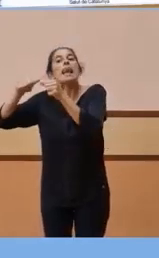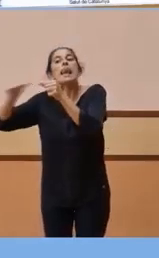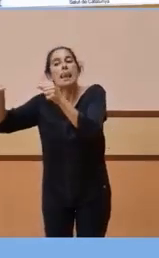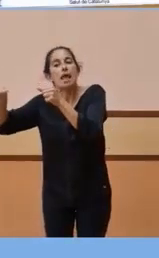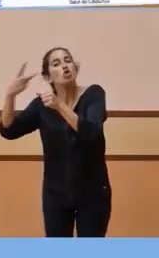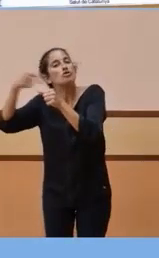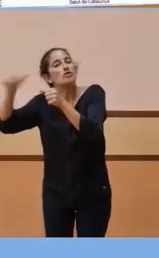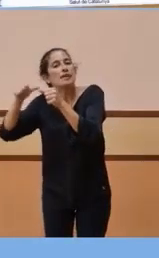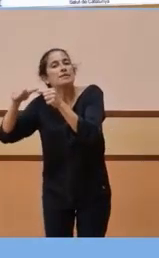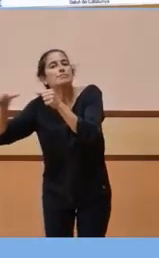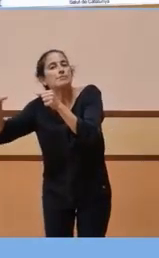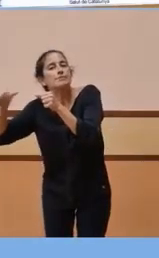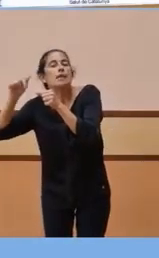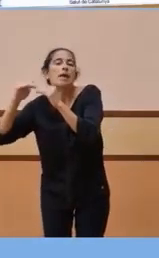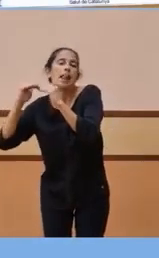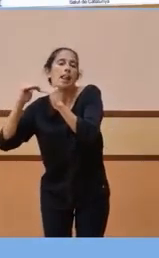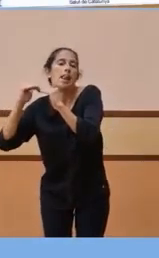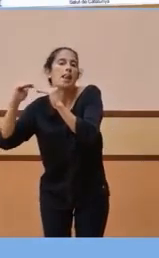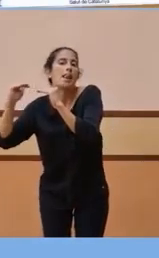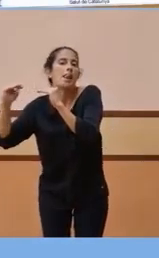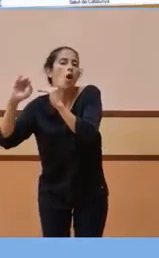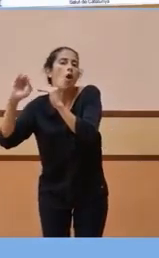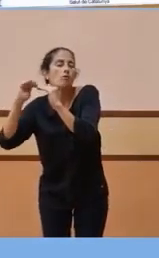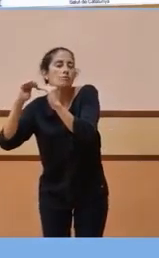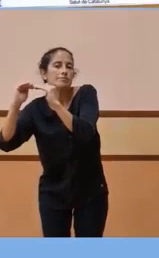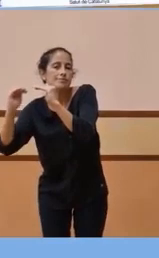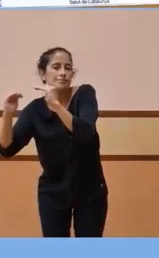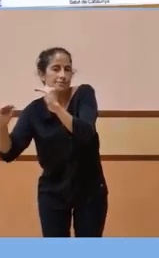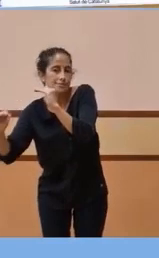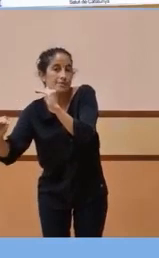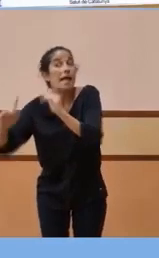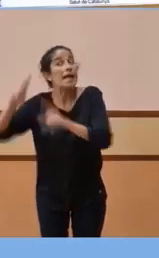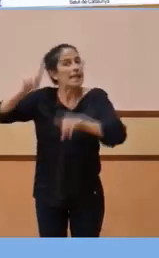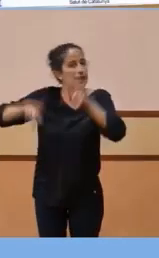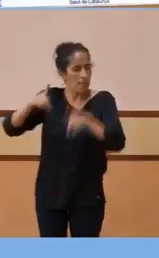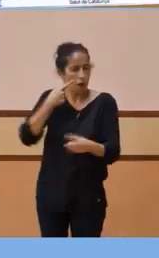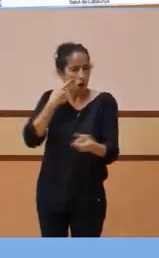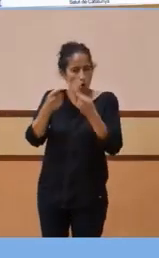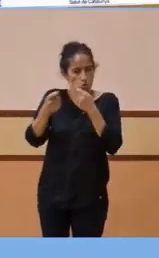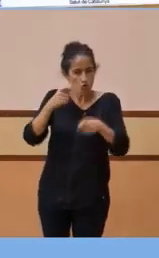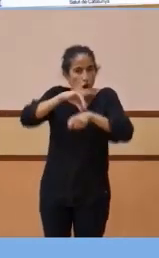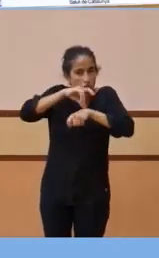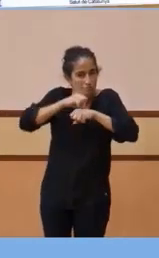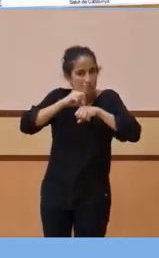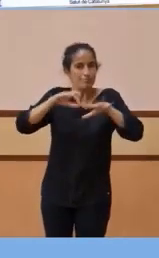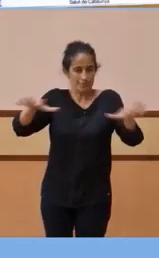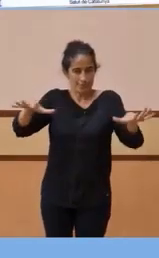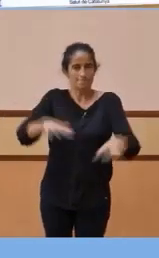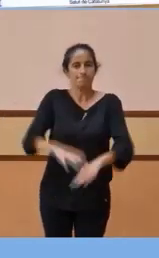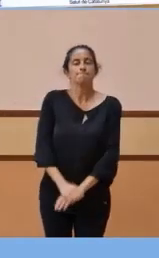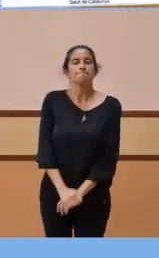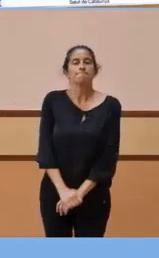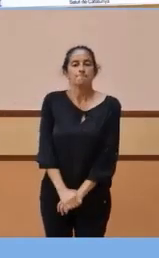a estabilitzar, a l'estabilització, en funció de com vagi tot el tema de control epidemiològic, i en una certa davallada.